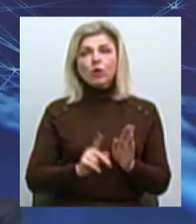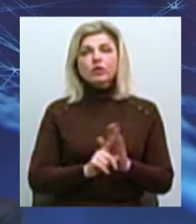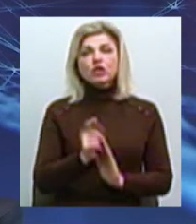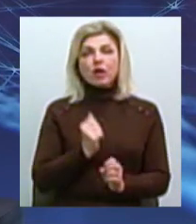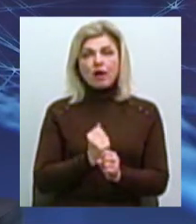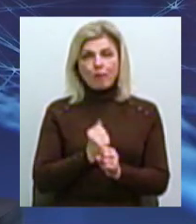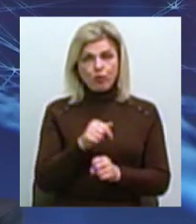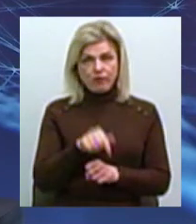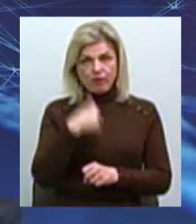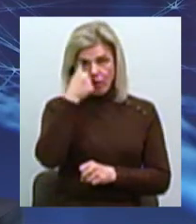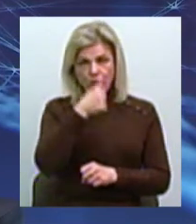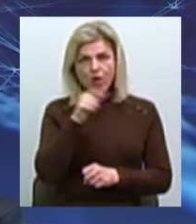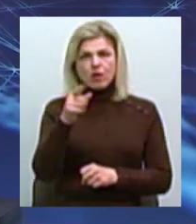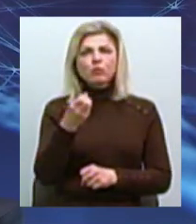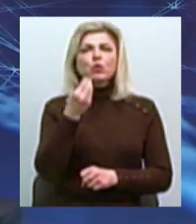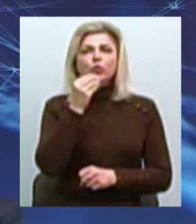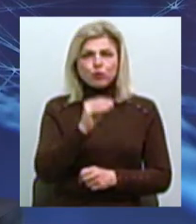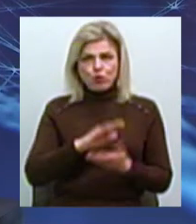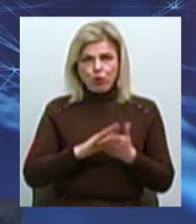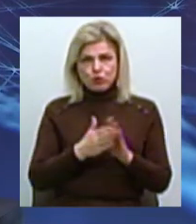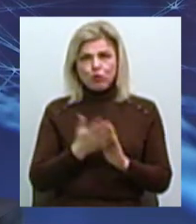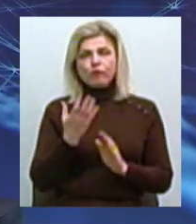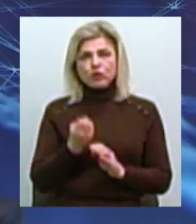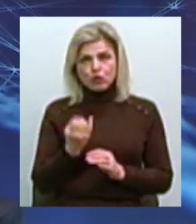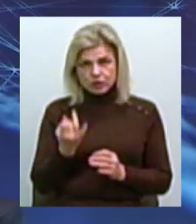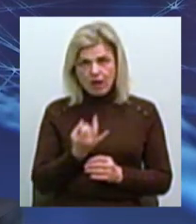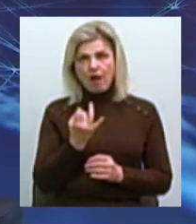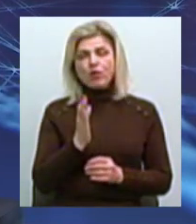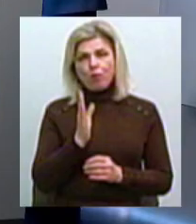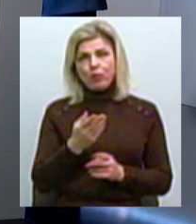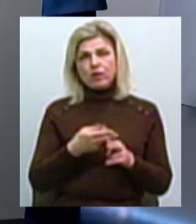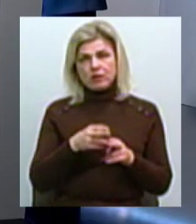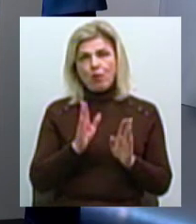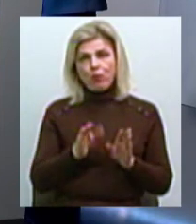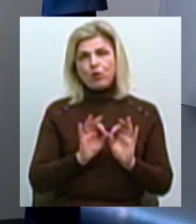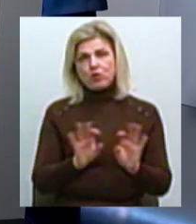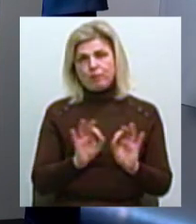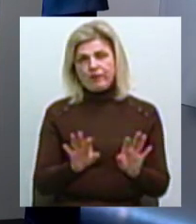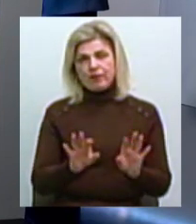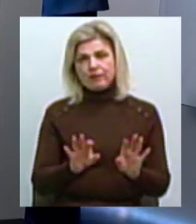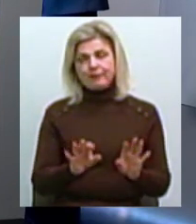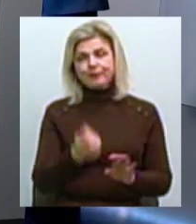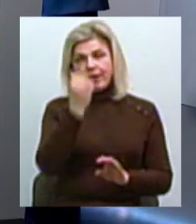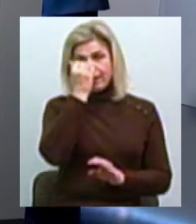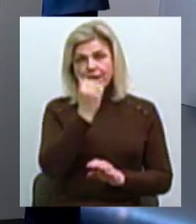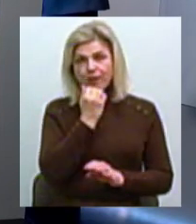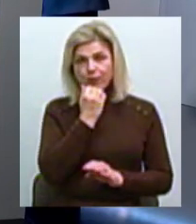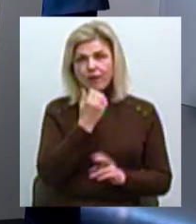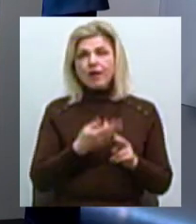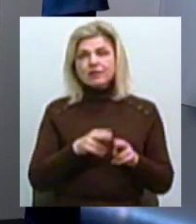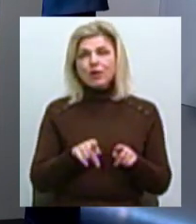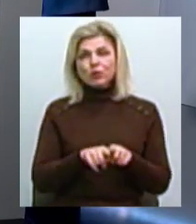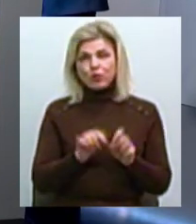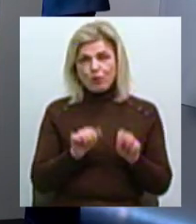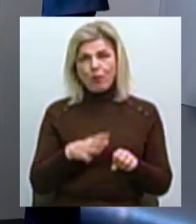там ще вигідніші условії, ще цікавіше. І ми будемо все розповідати про це. Дякую. Це теж може бути окремою